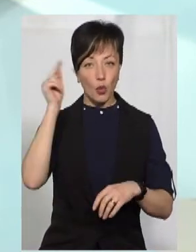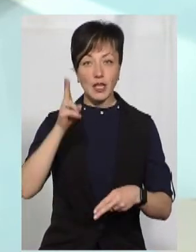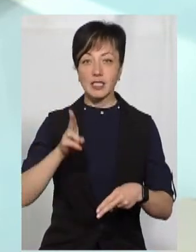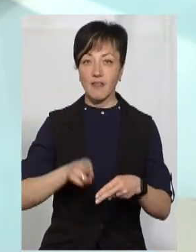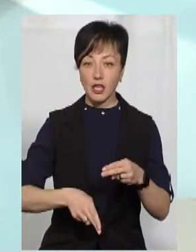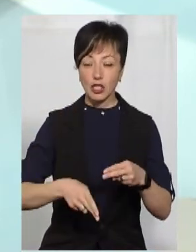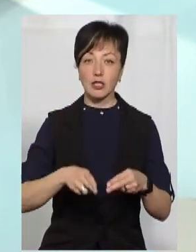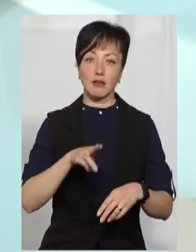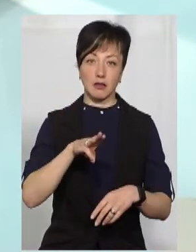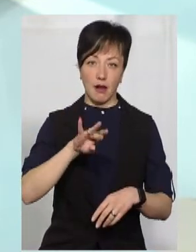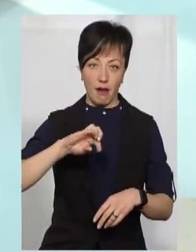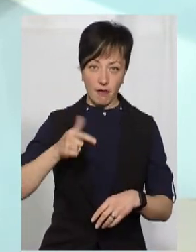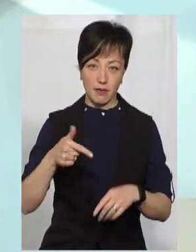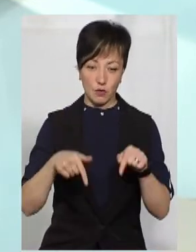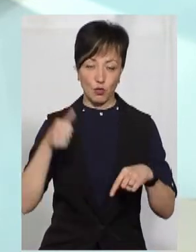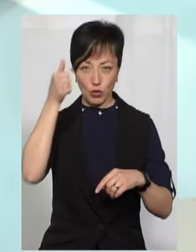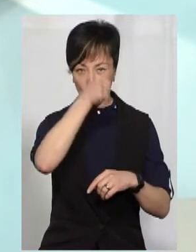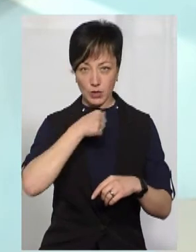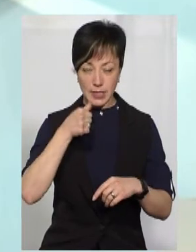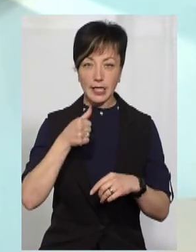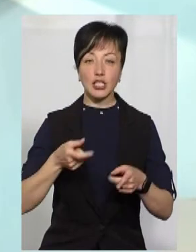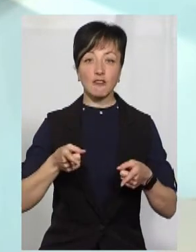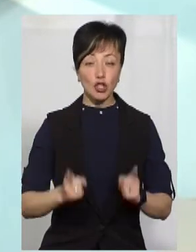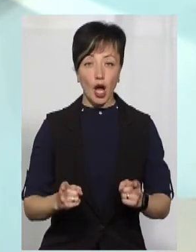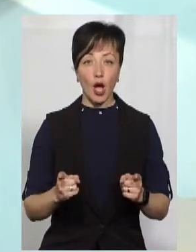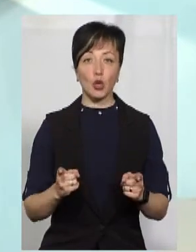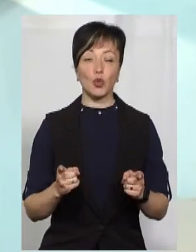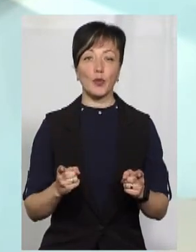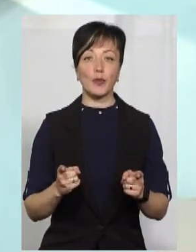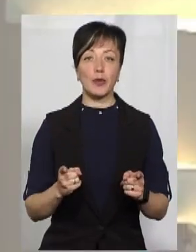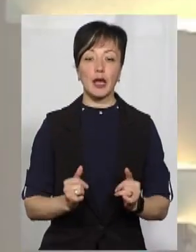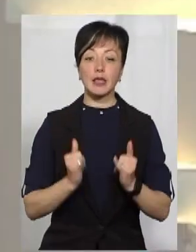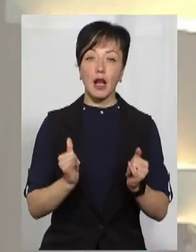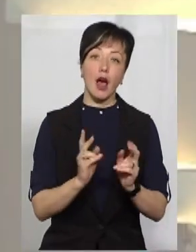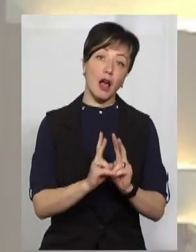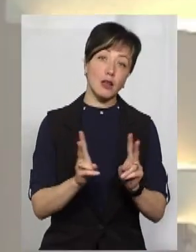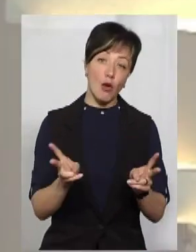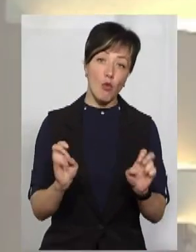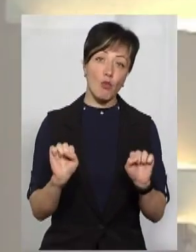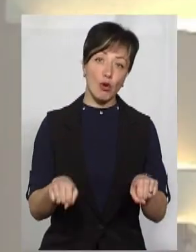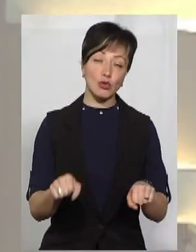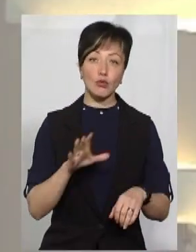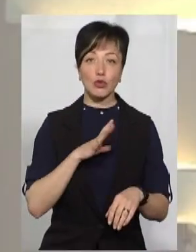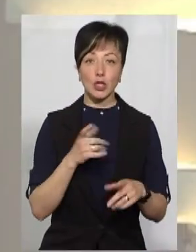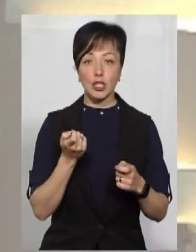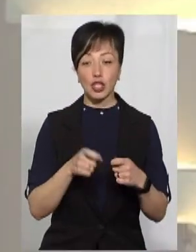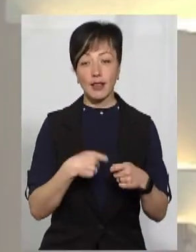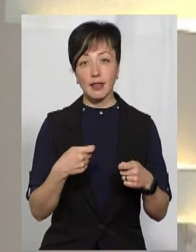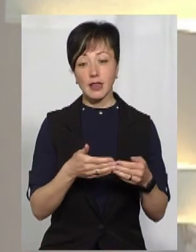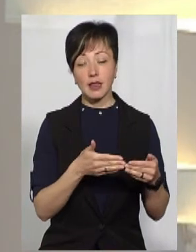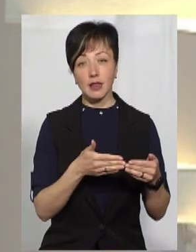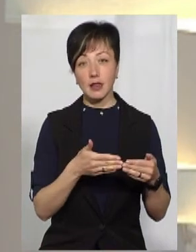завершиться наприкінці травня цього року. Звичайно, для декого він може бути дещо